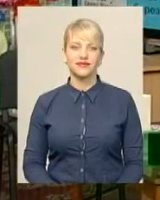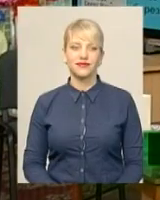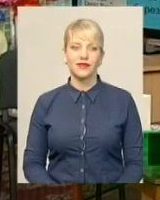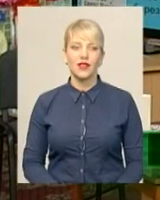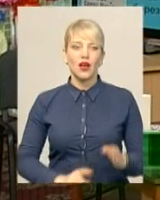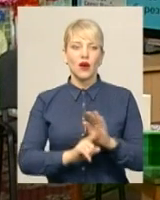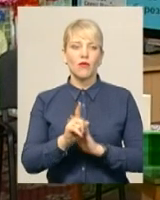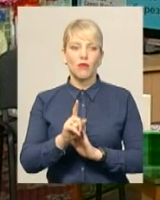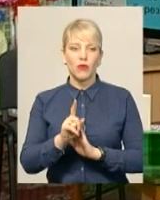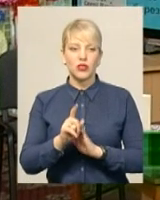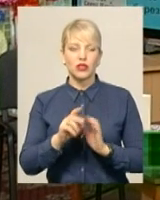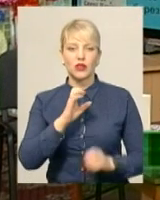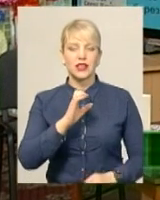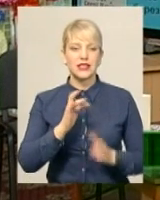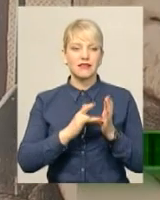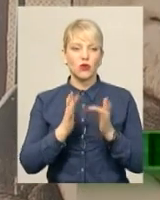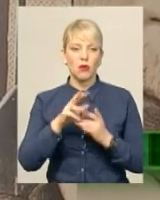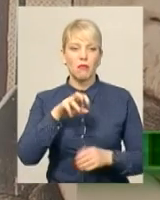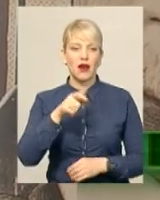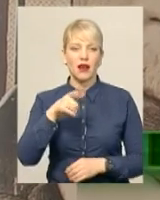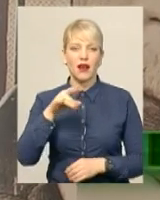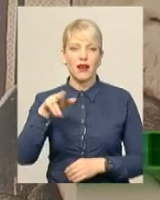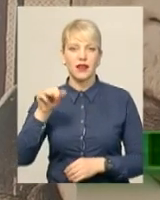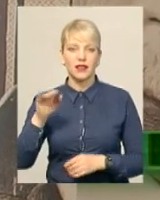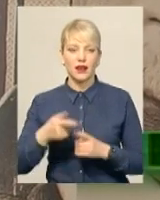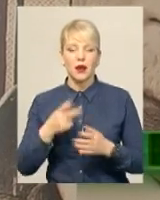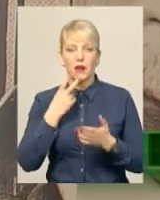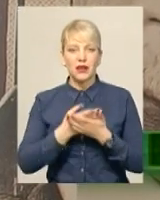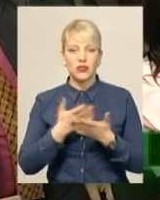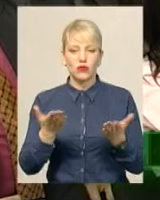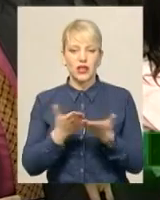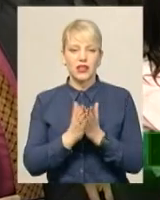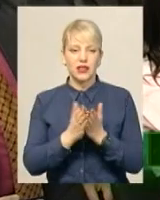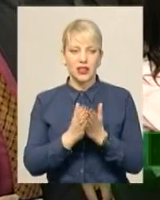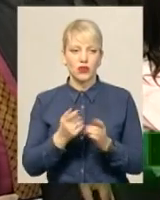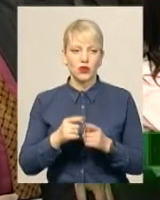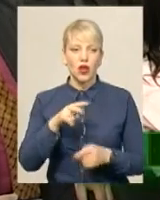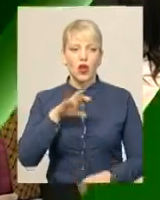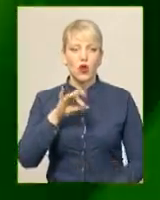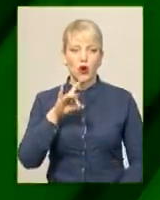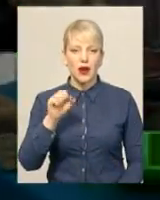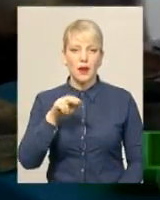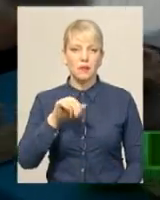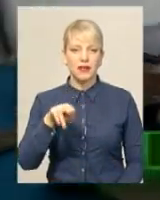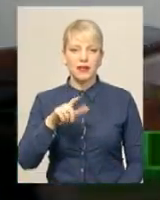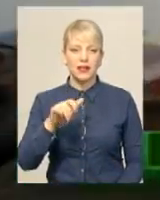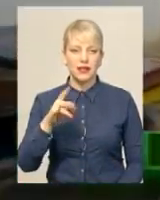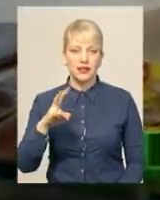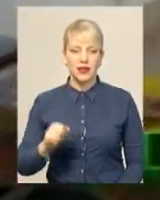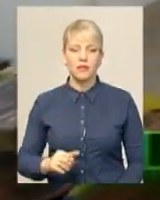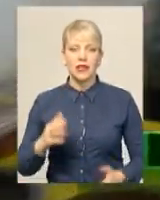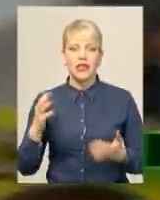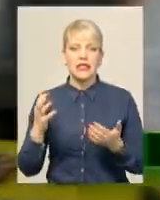Початка Святої Маргарити. У Хмельницькому нову книгу презентувала володарка коронації слова Лора Підгірна. З нагідка міста